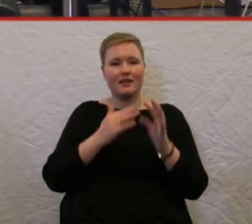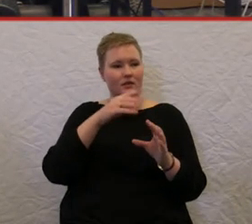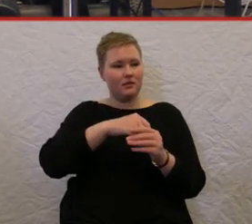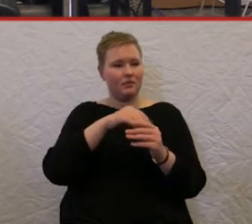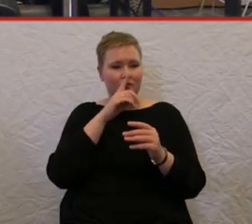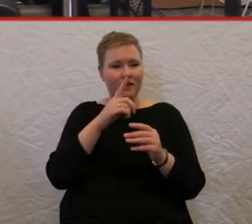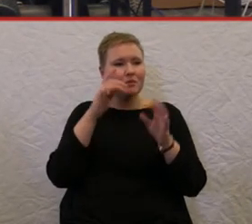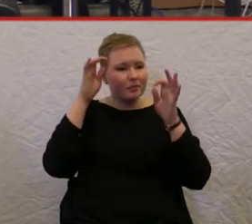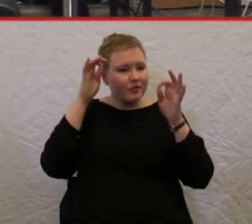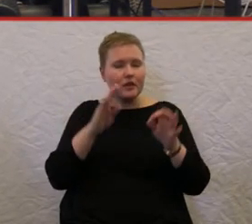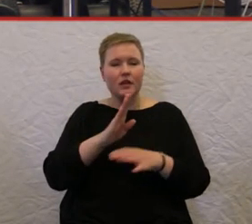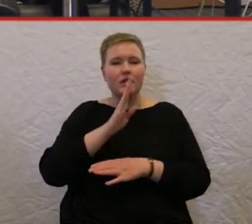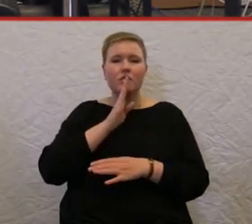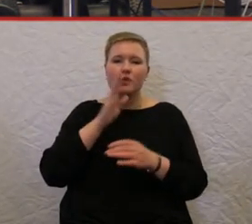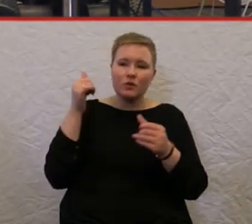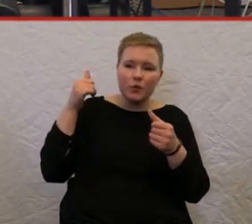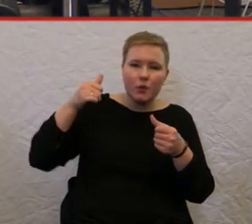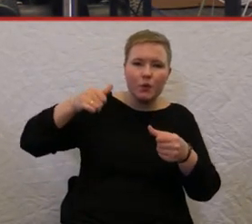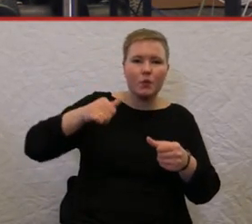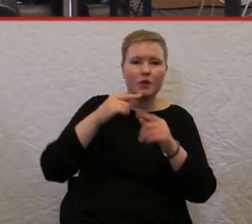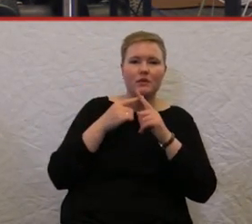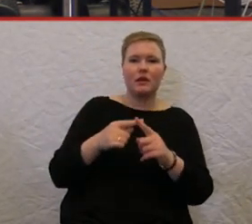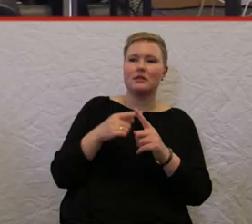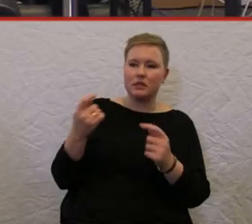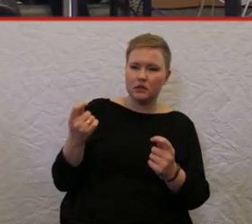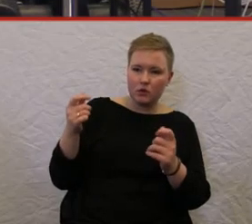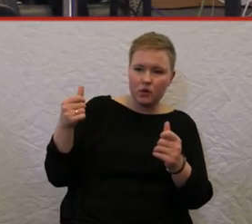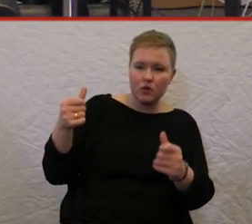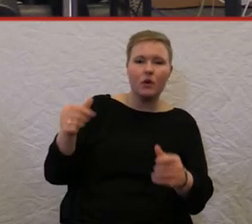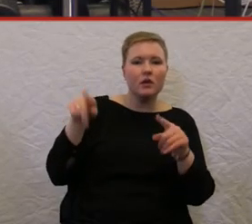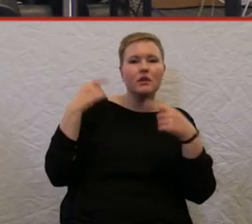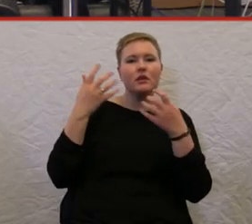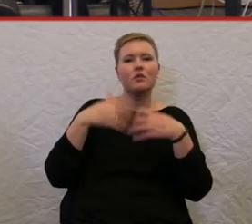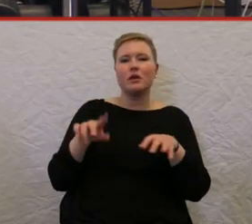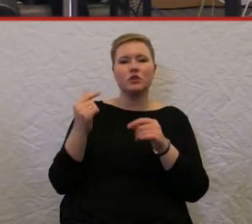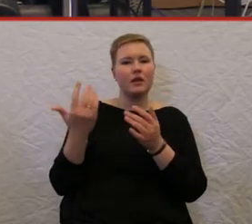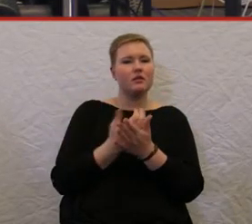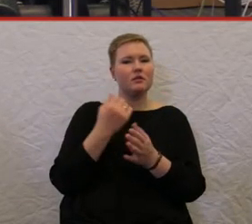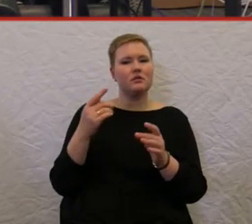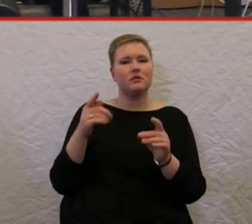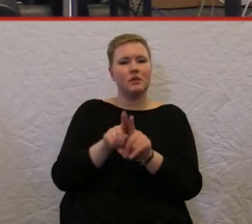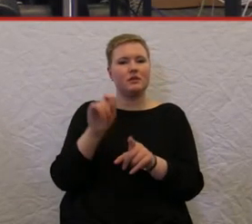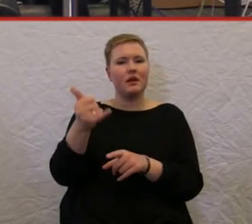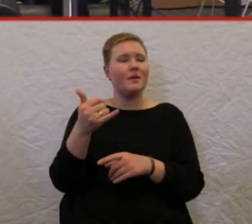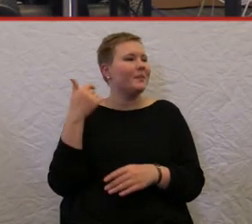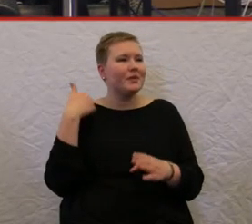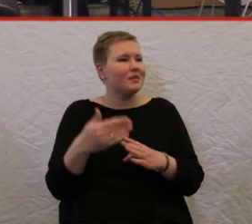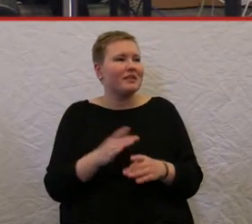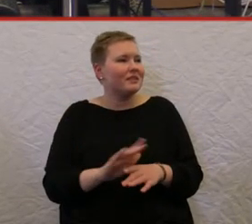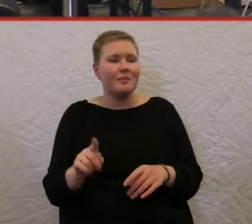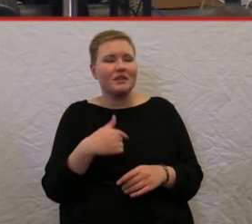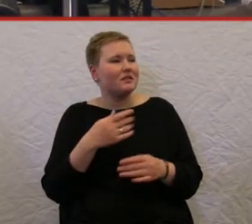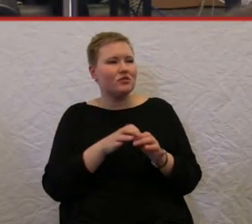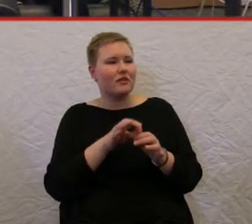wenn man genug Druck aufbaut auf die Taxibetreiber. Es hat bisher nicht funktioniert, obwohl fast alles